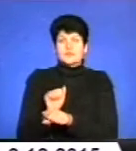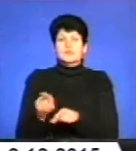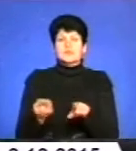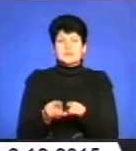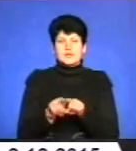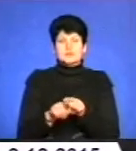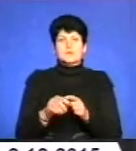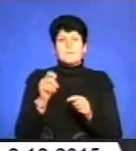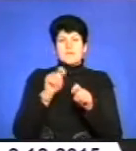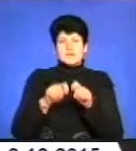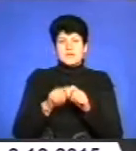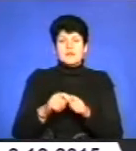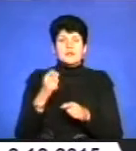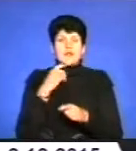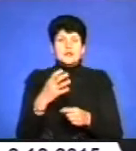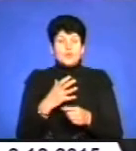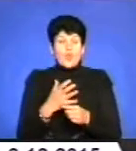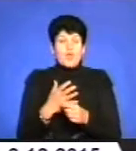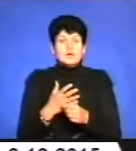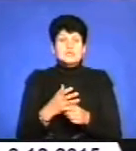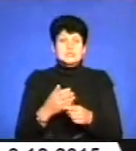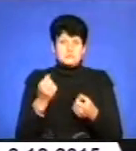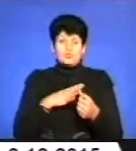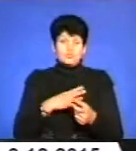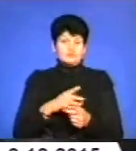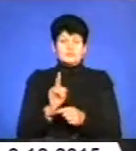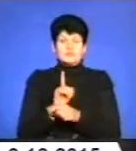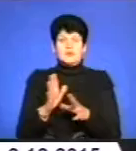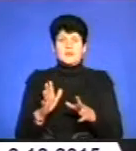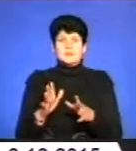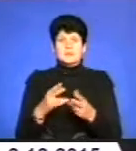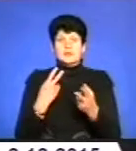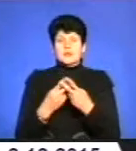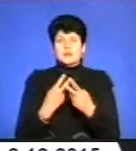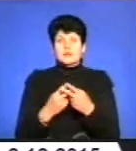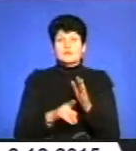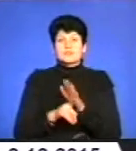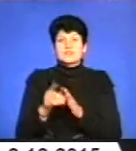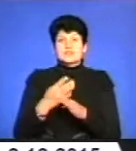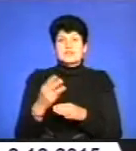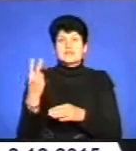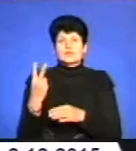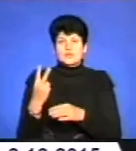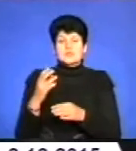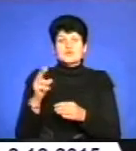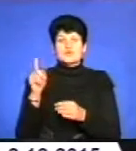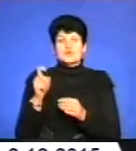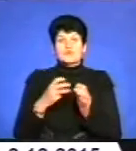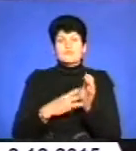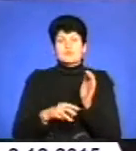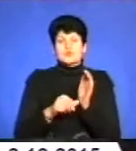на вміст алкоголю в крові. За кермом він був тверезим. Кримінальне провадження розпочато за частиною 2 статті 286